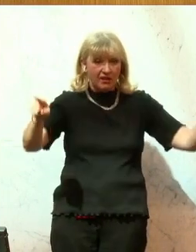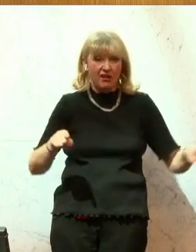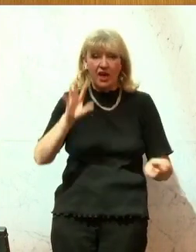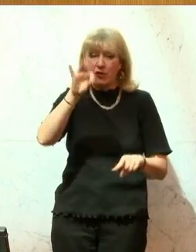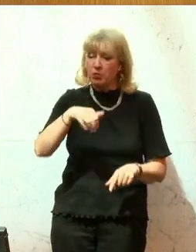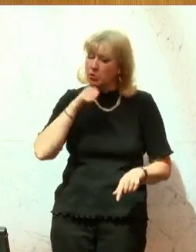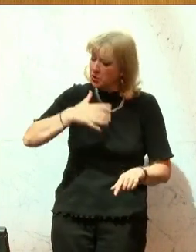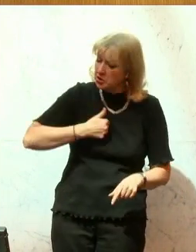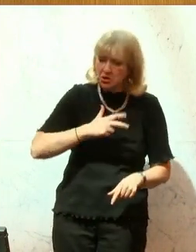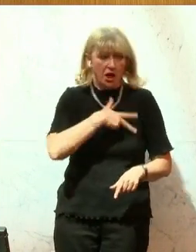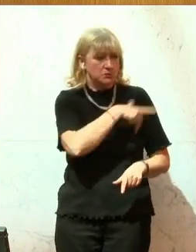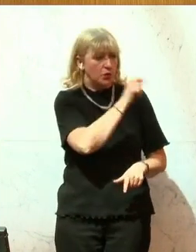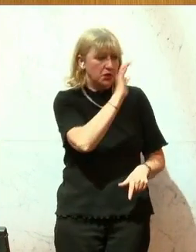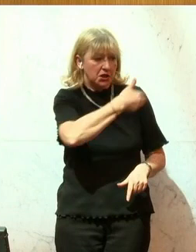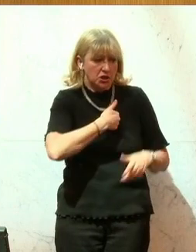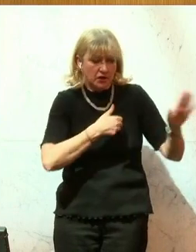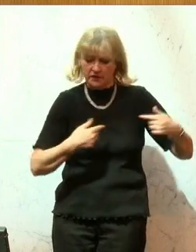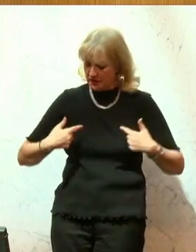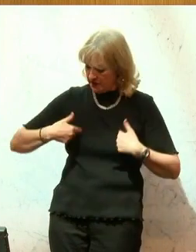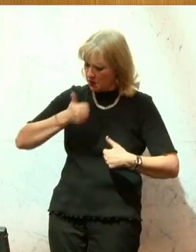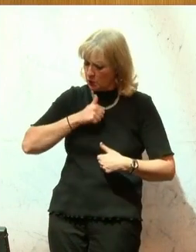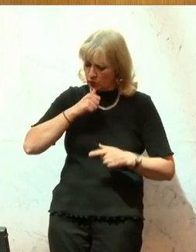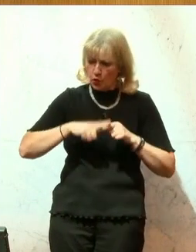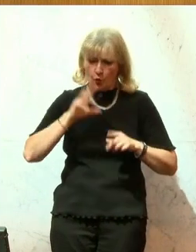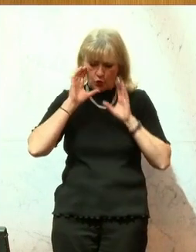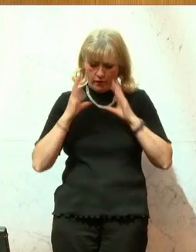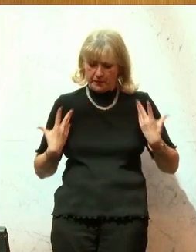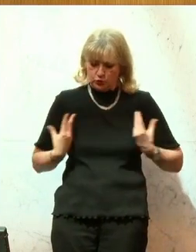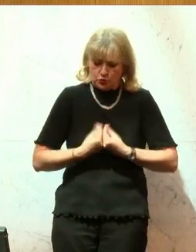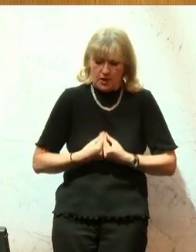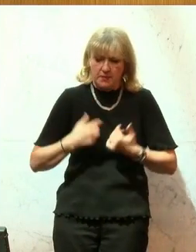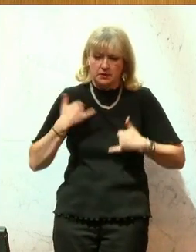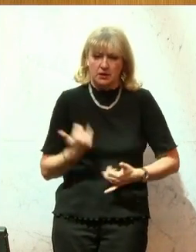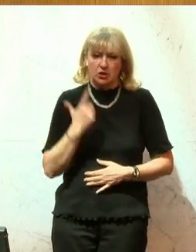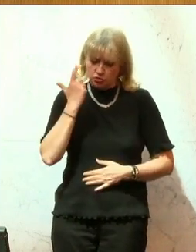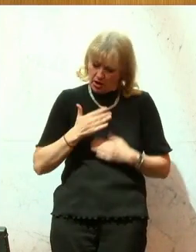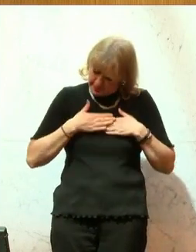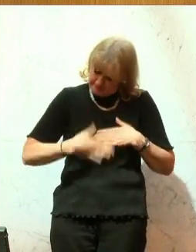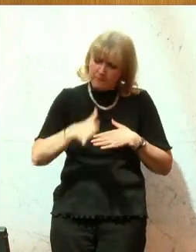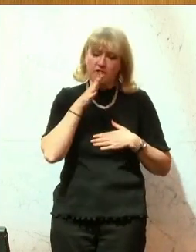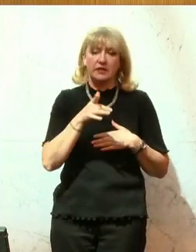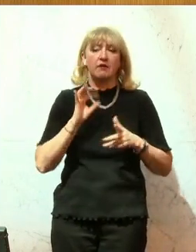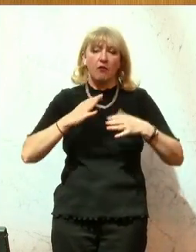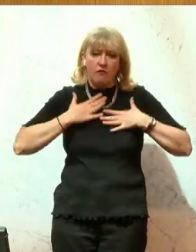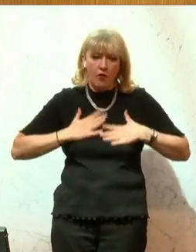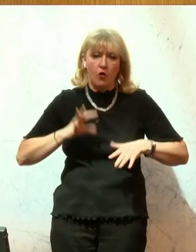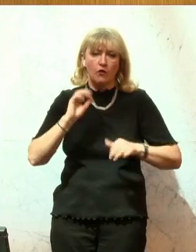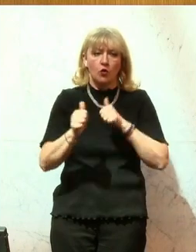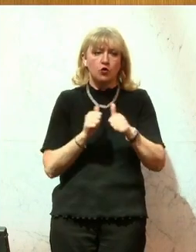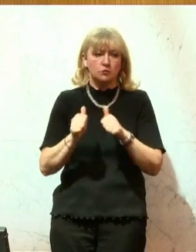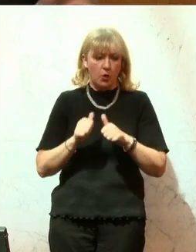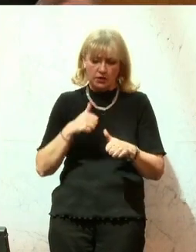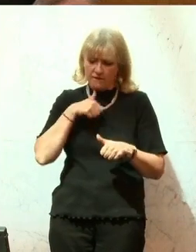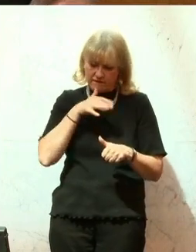SPÖ. Wir von den Grünen und der ÖVP beginnen und werden das zum Wohle der Sportlerinnen und Sportler